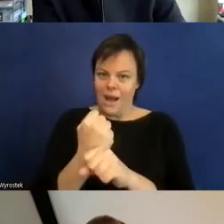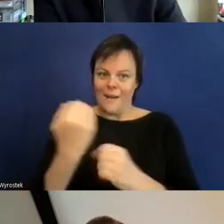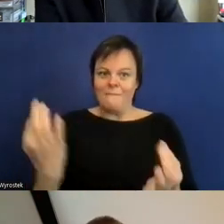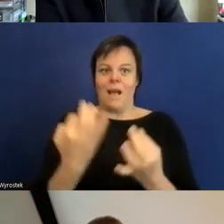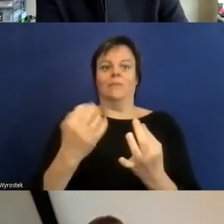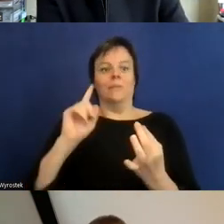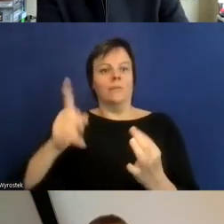tschüss tschüss tschüss